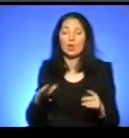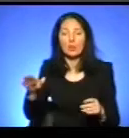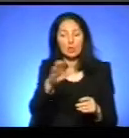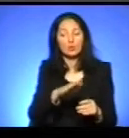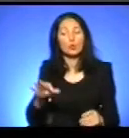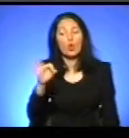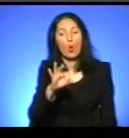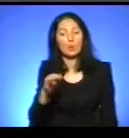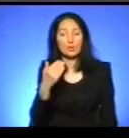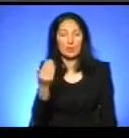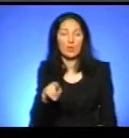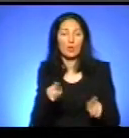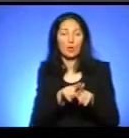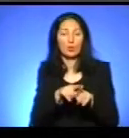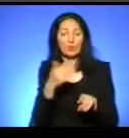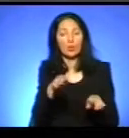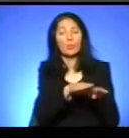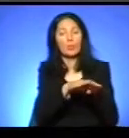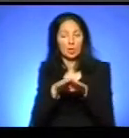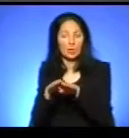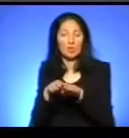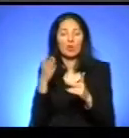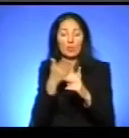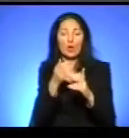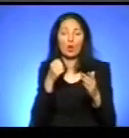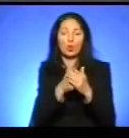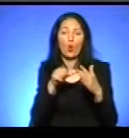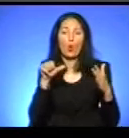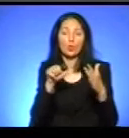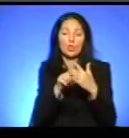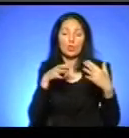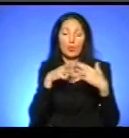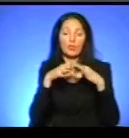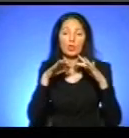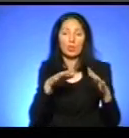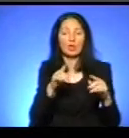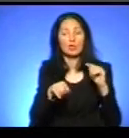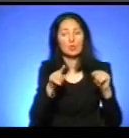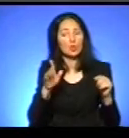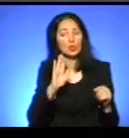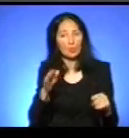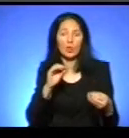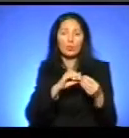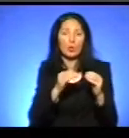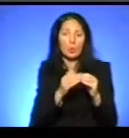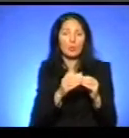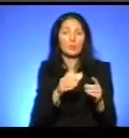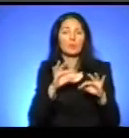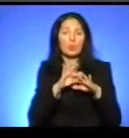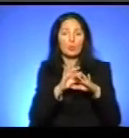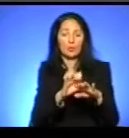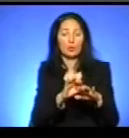І з ними також вони прирівняні в пільгах до учасників бойових дій, але від часу бувають також проблеми, проводимо